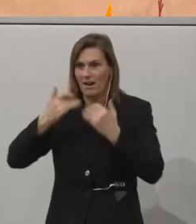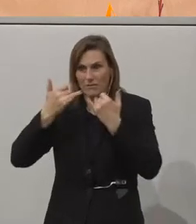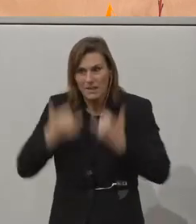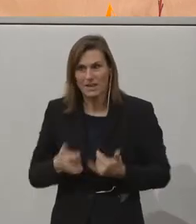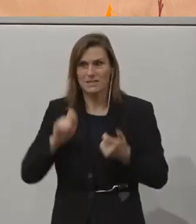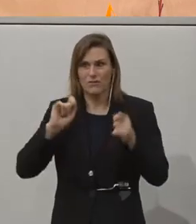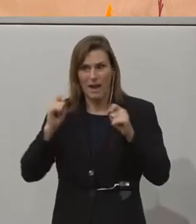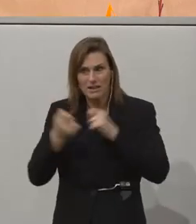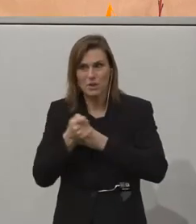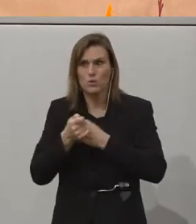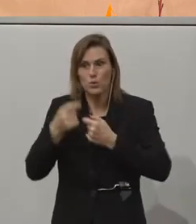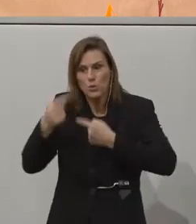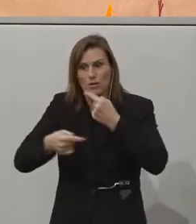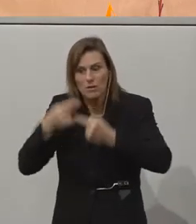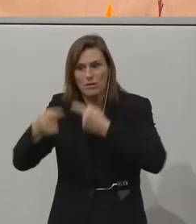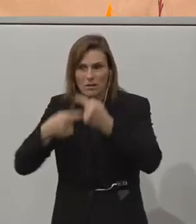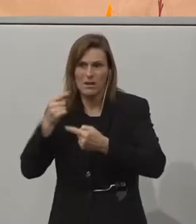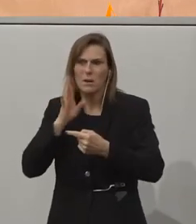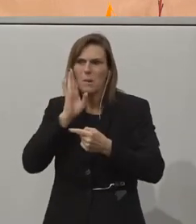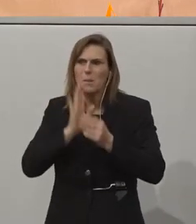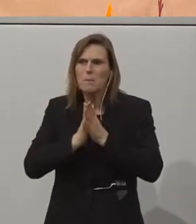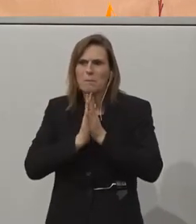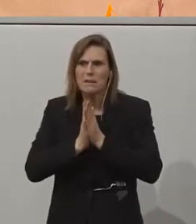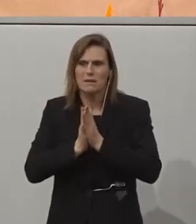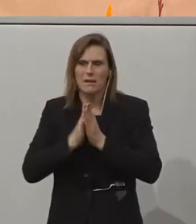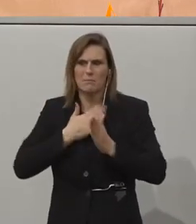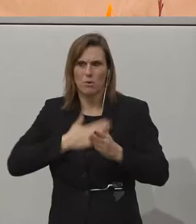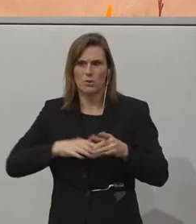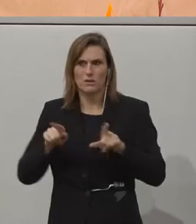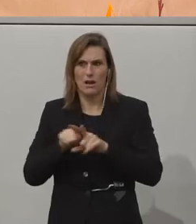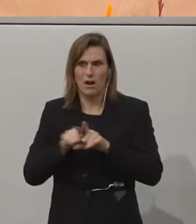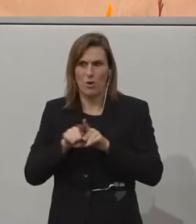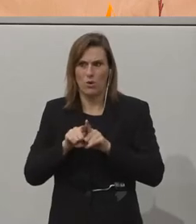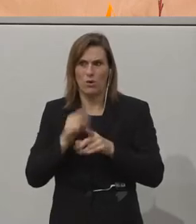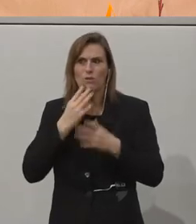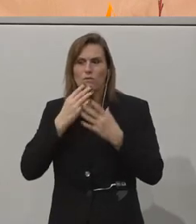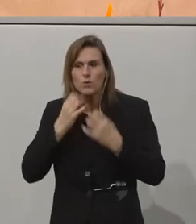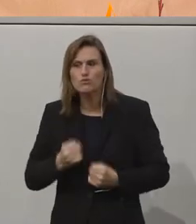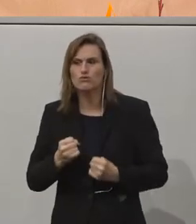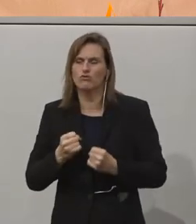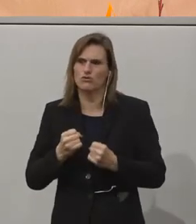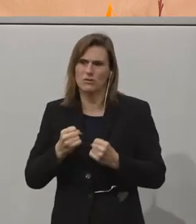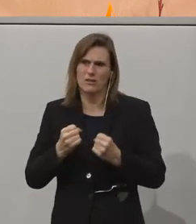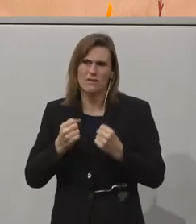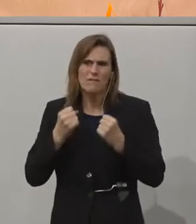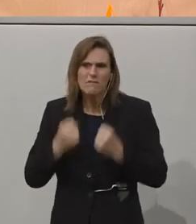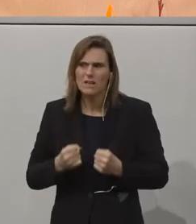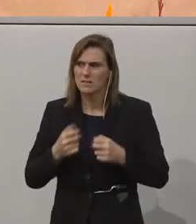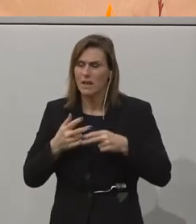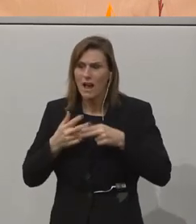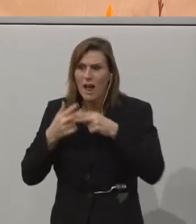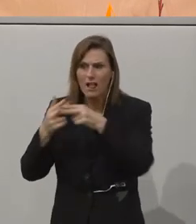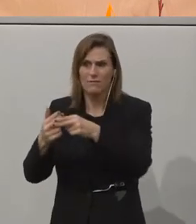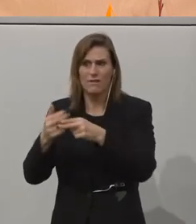vorzunehmen. Aber bitte, da möchte ich darum ersuchen, es wäre extrem hilfreich, wenn wir diese